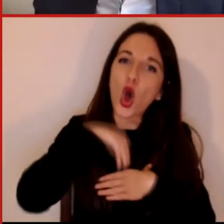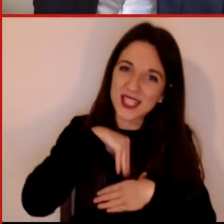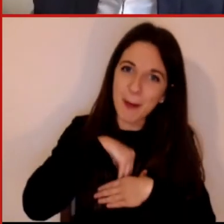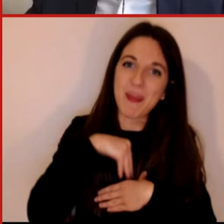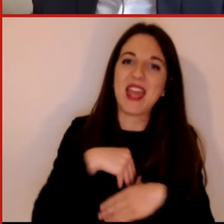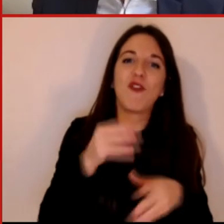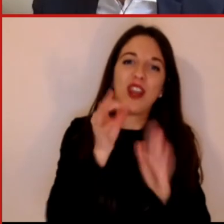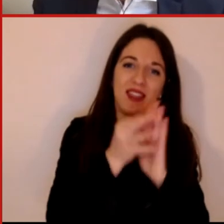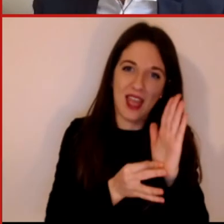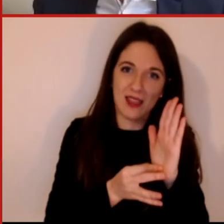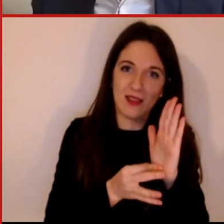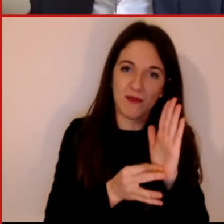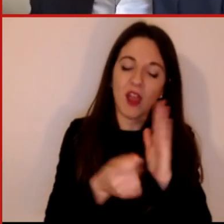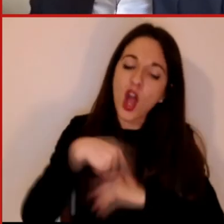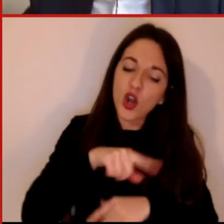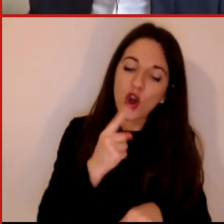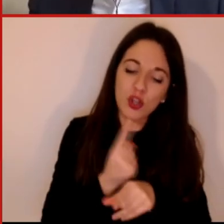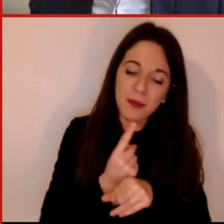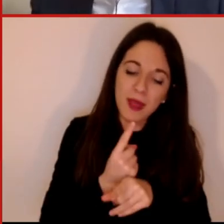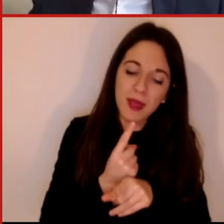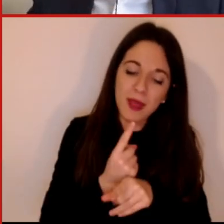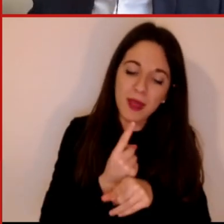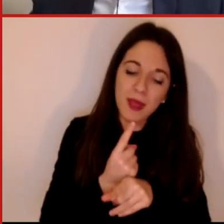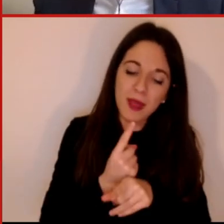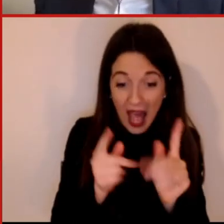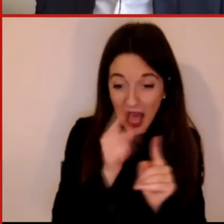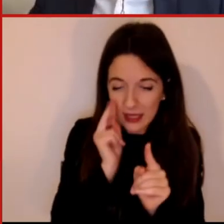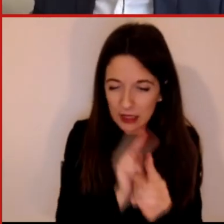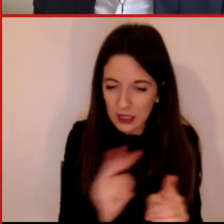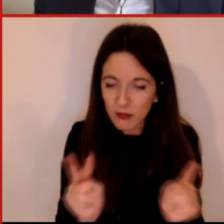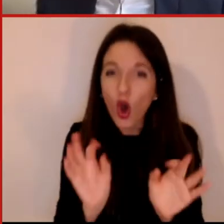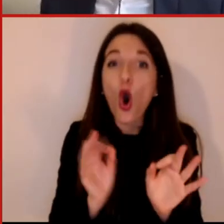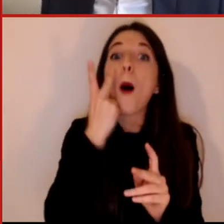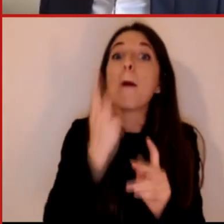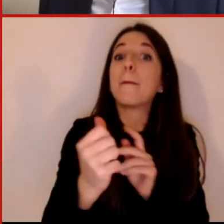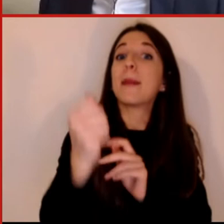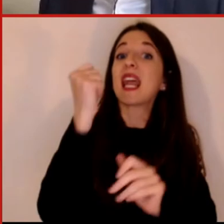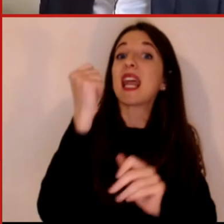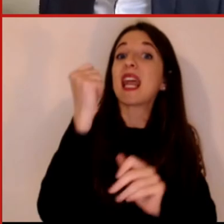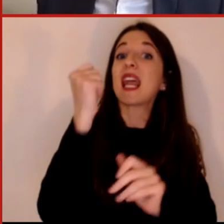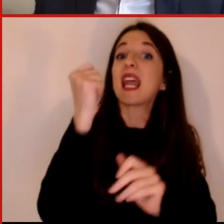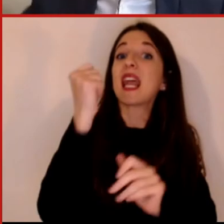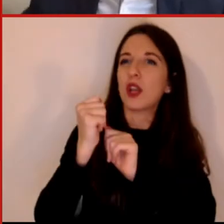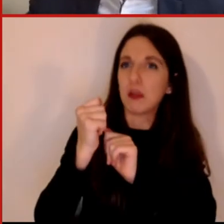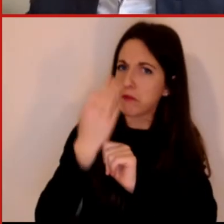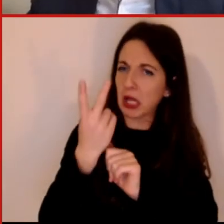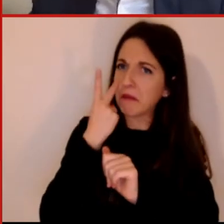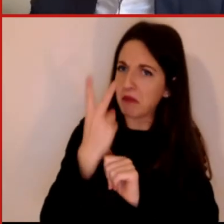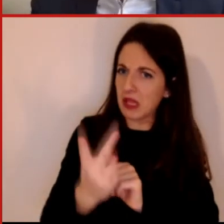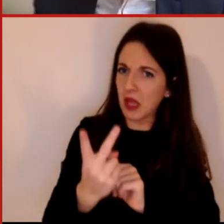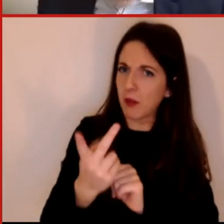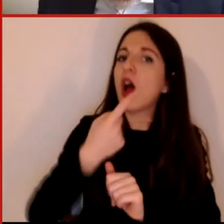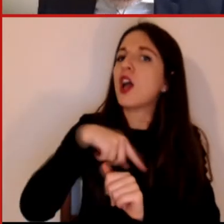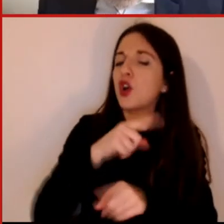è proprio quello di essere consapevoli. Se diventiamo consapevoli possiamo diventare quelle intelligenze aumentate che abbiamo visto e usare questi dati